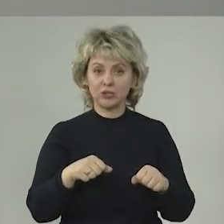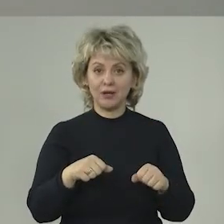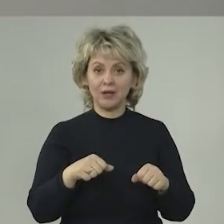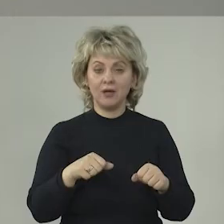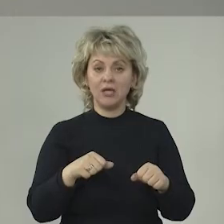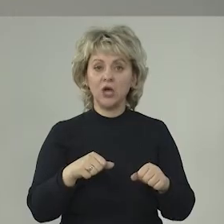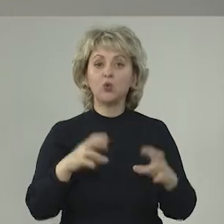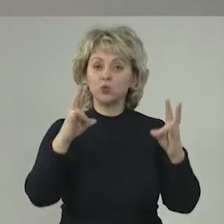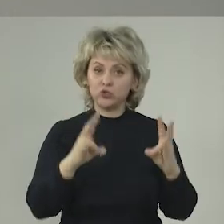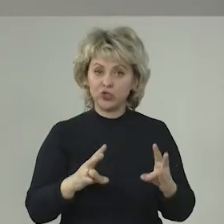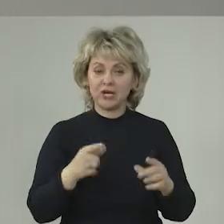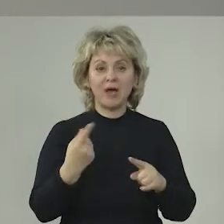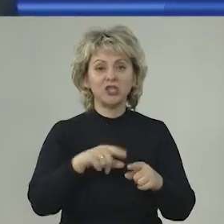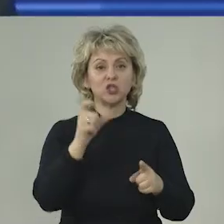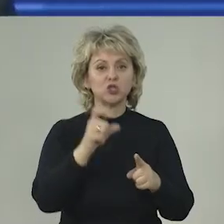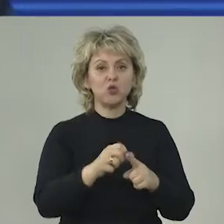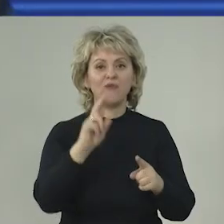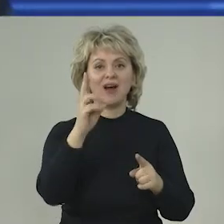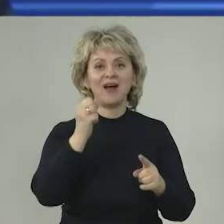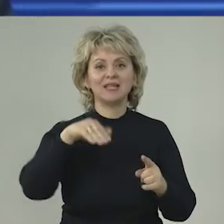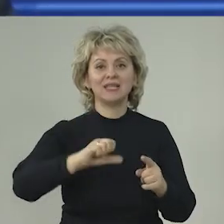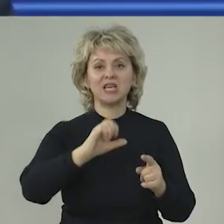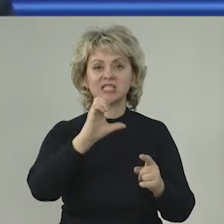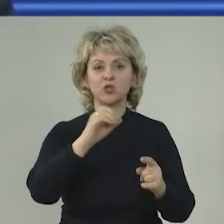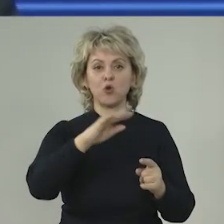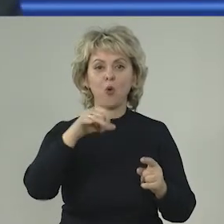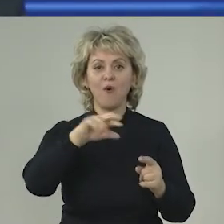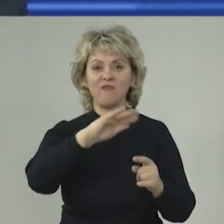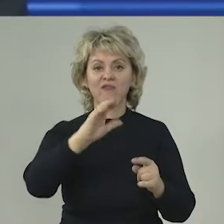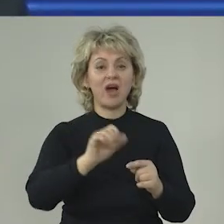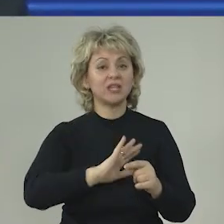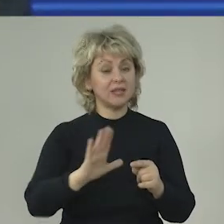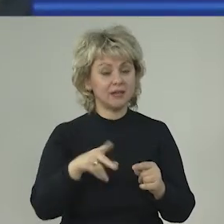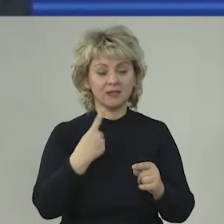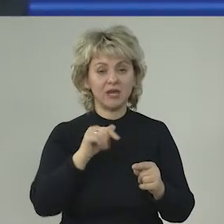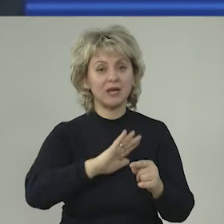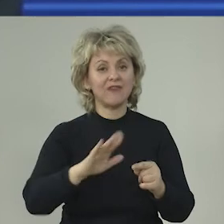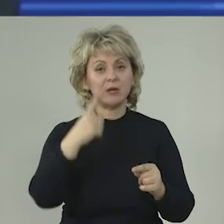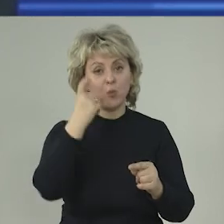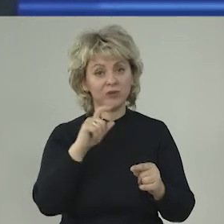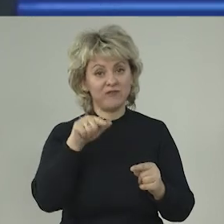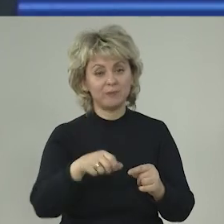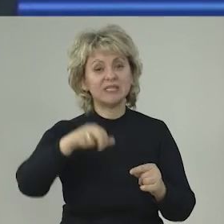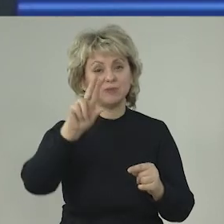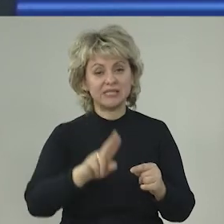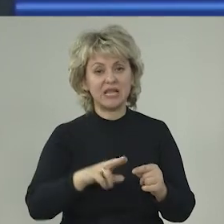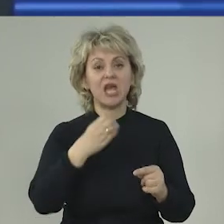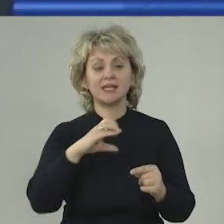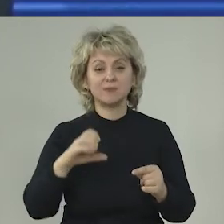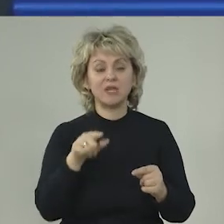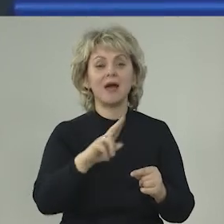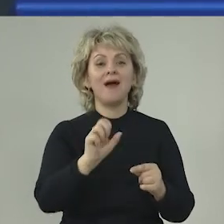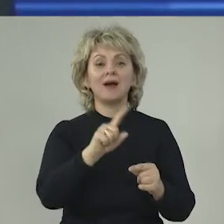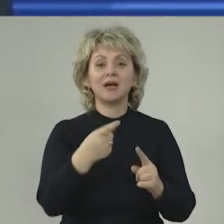ущерб, я бы слово «катастрофа» здесь не употреблял, потому что по информации специалистов,